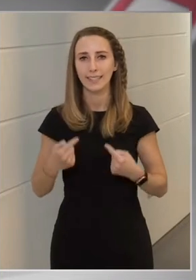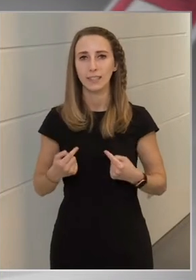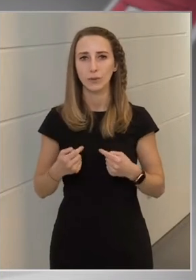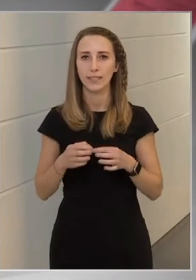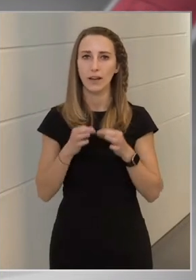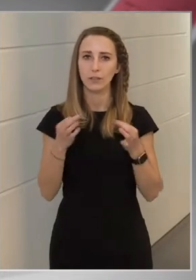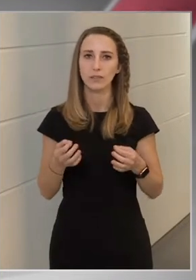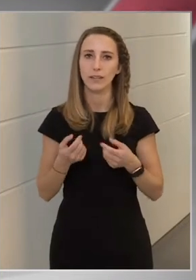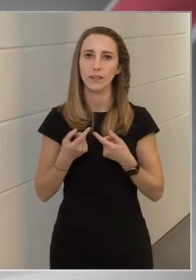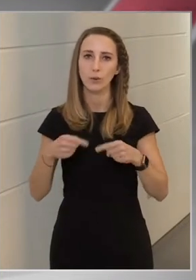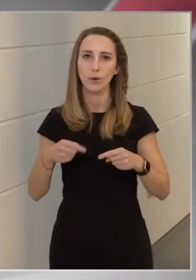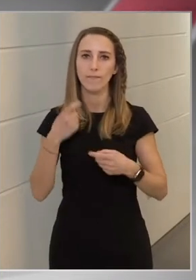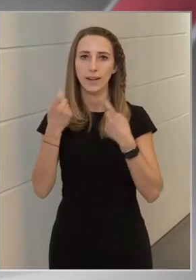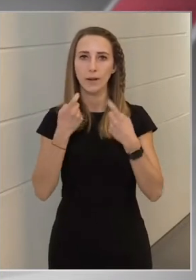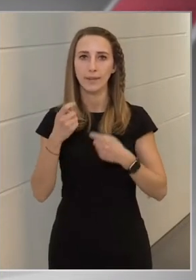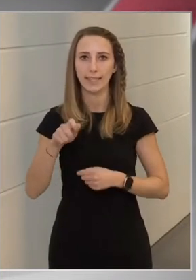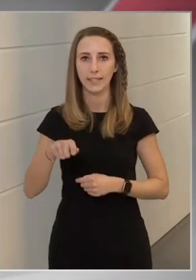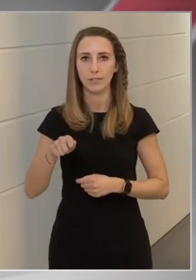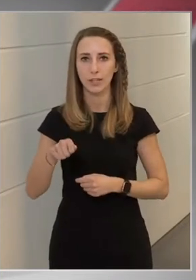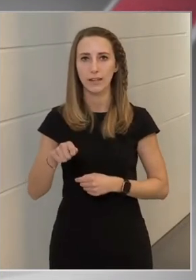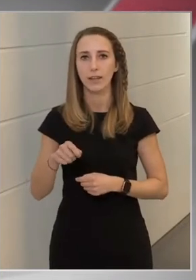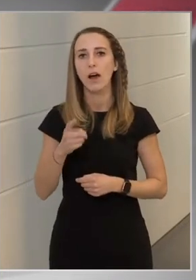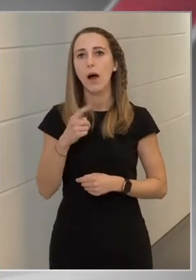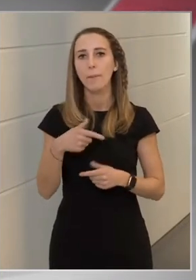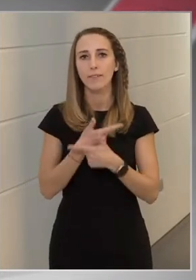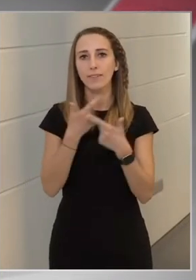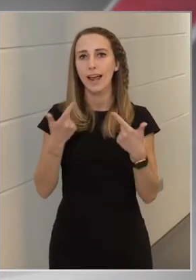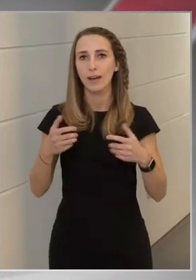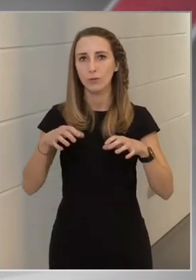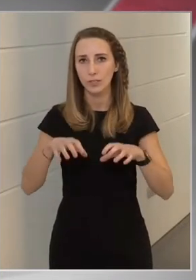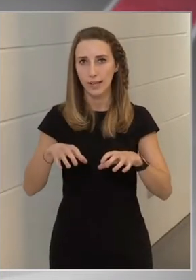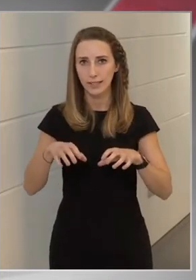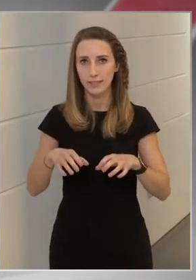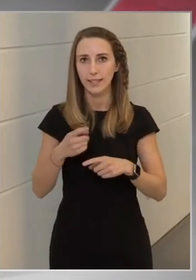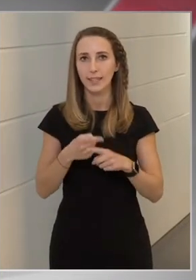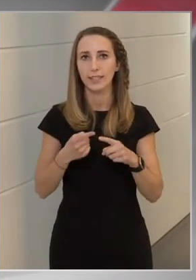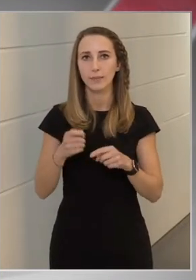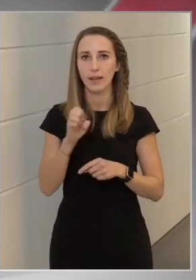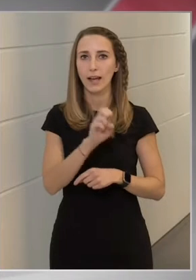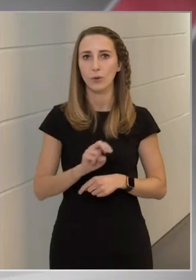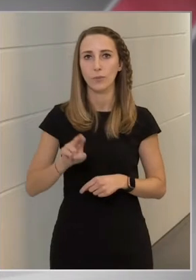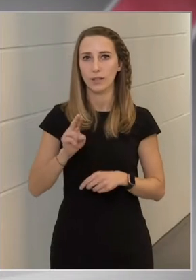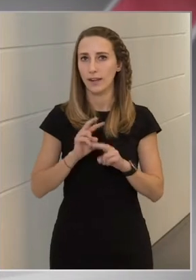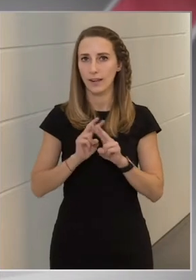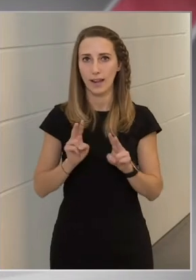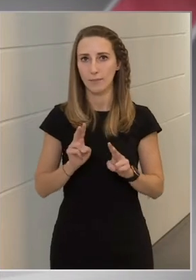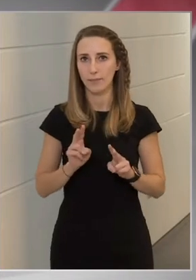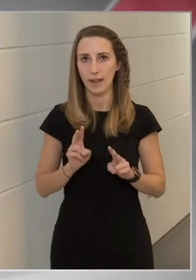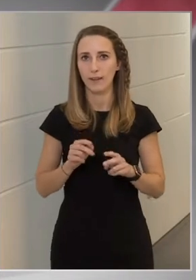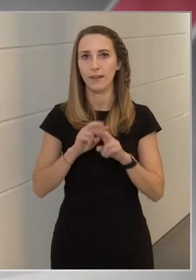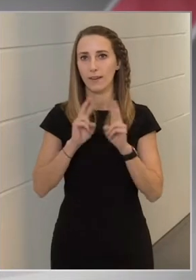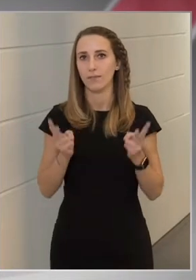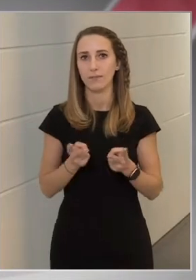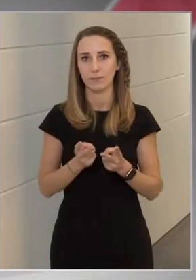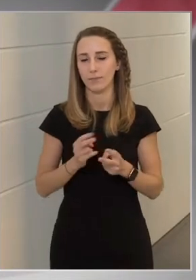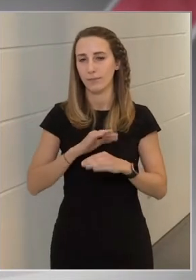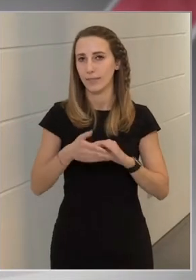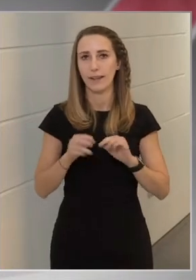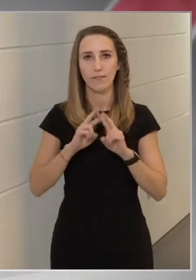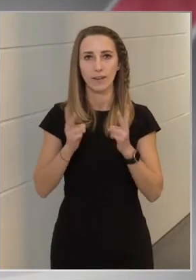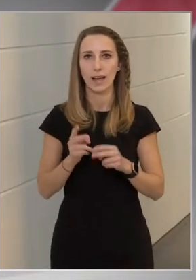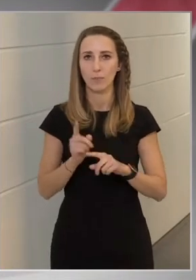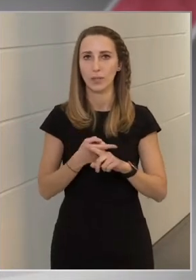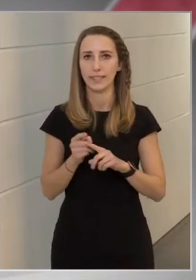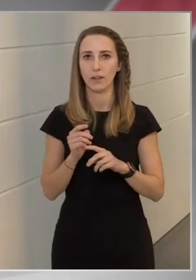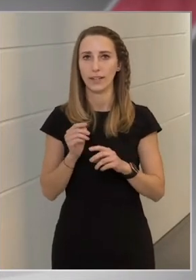olyan külön véleményt képviselni, ami világosra teszi, hogy részben az európai-nak nem kell minden világpolitikai konfliktusba beavatkozni,